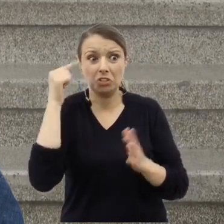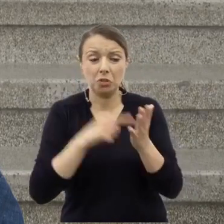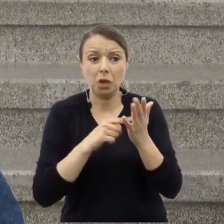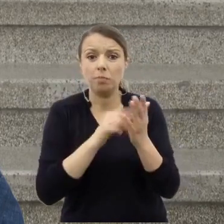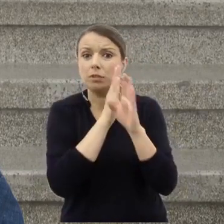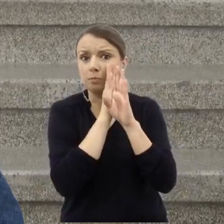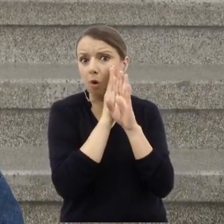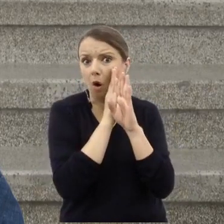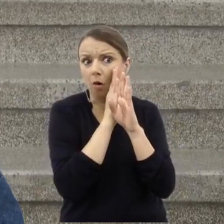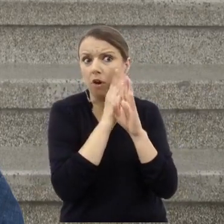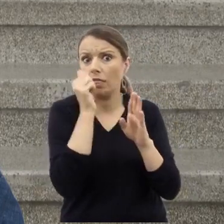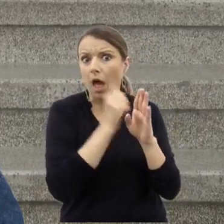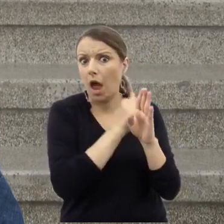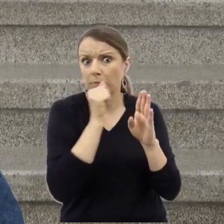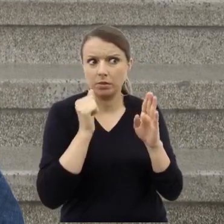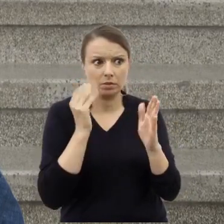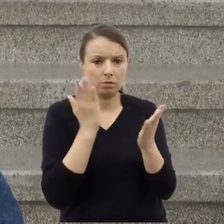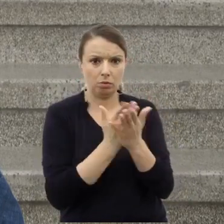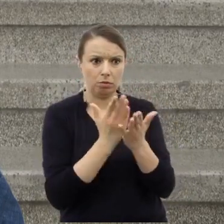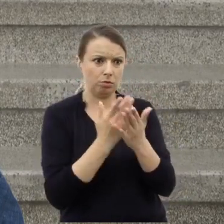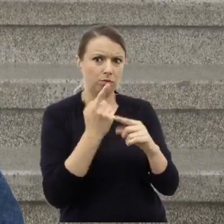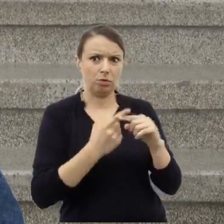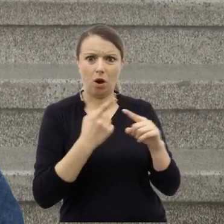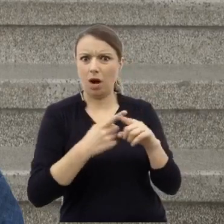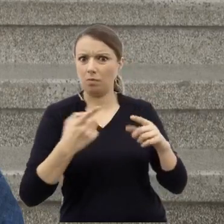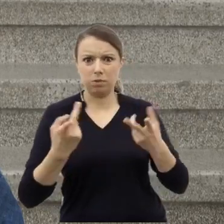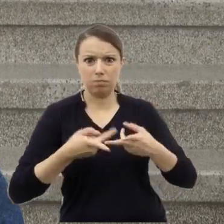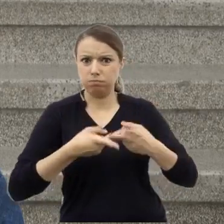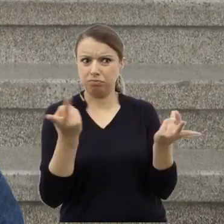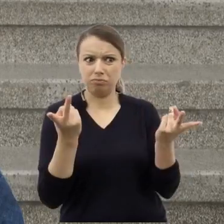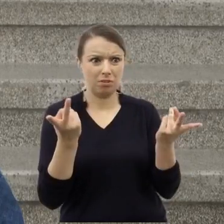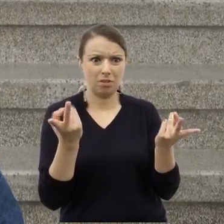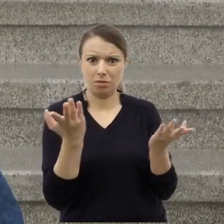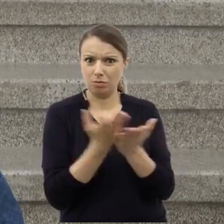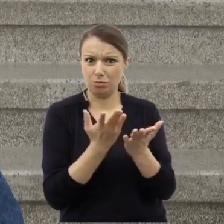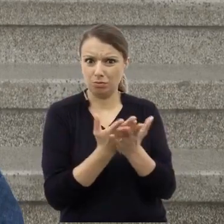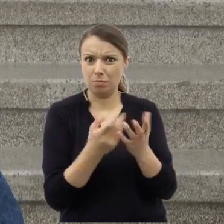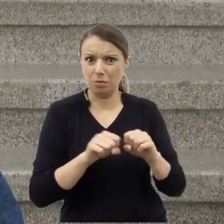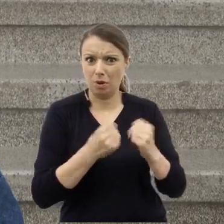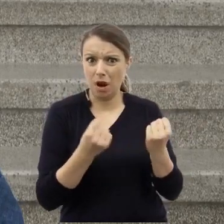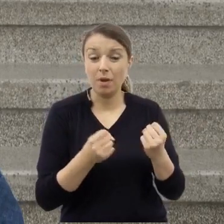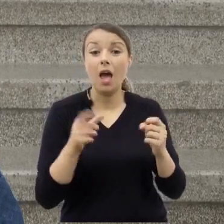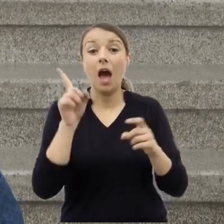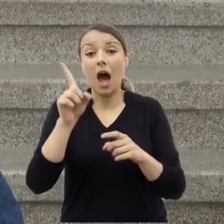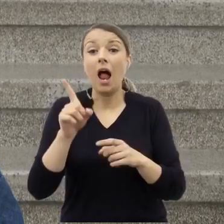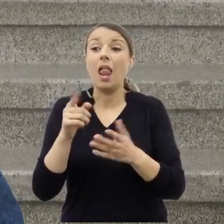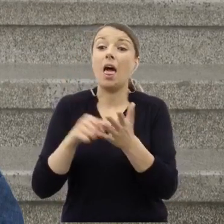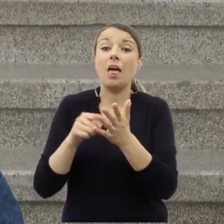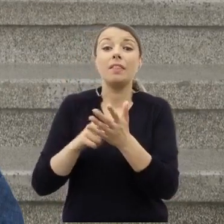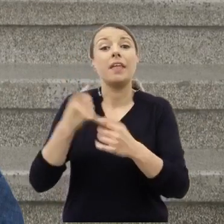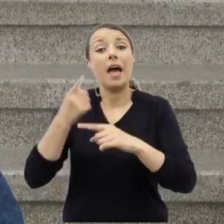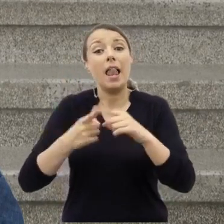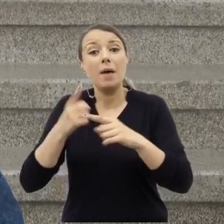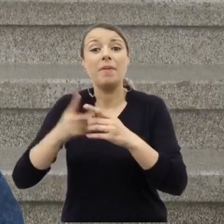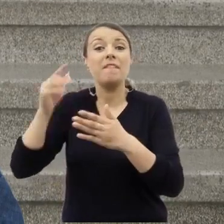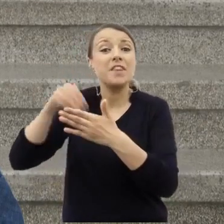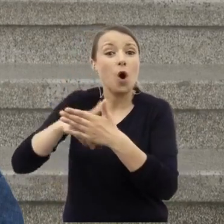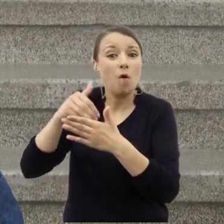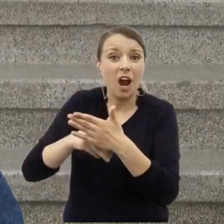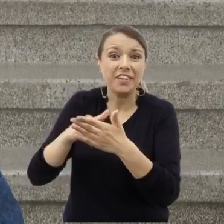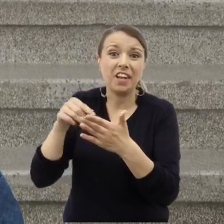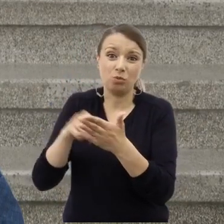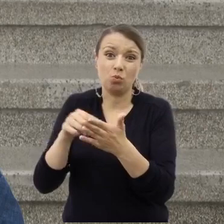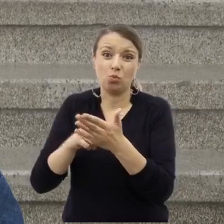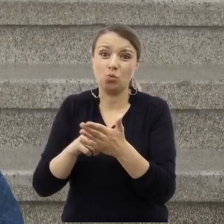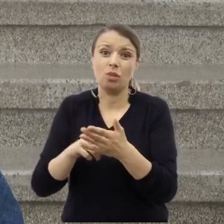Natomiast zaniedbany jest tutaj ten element wychowawczy. Uświadomienie tej winy, którą jednak ten